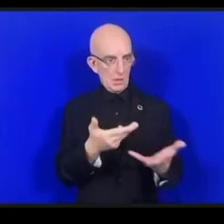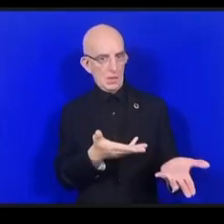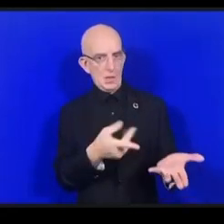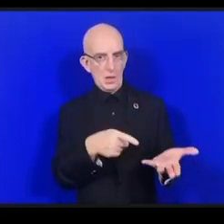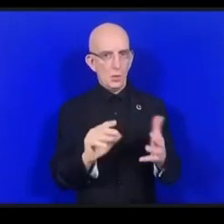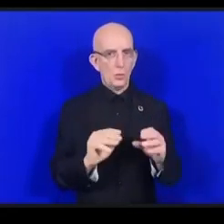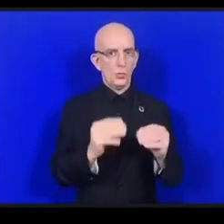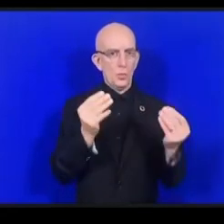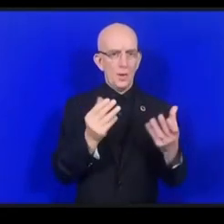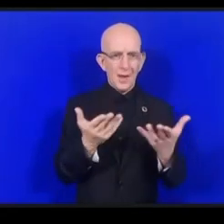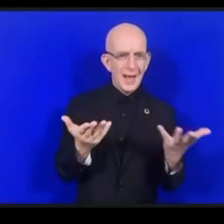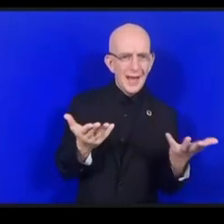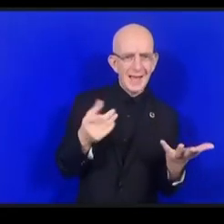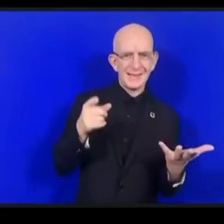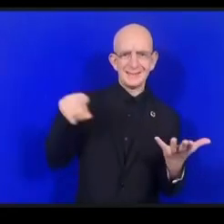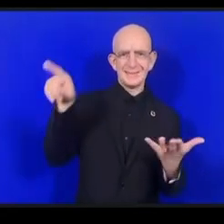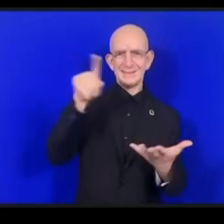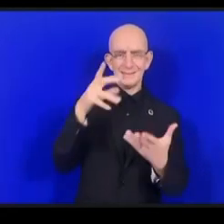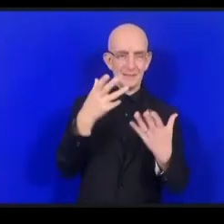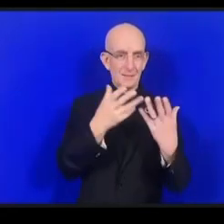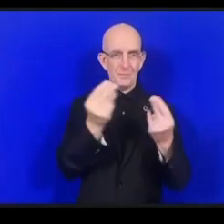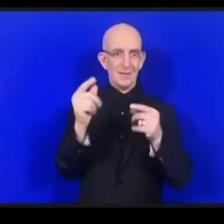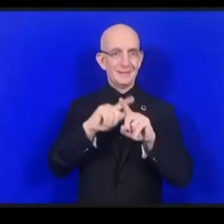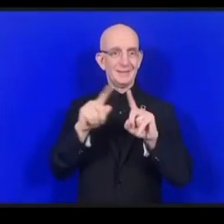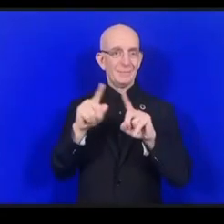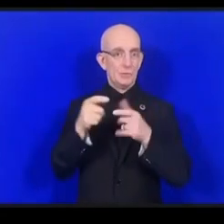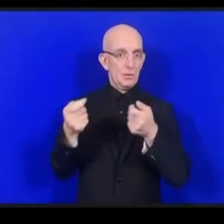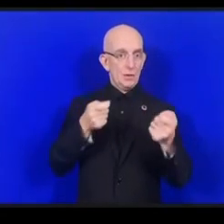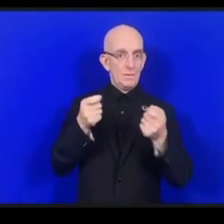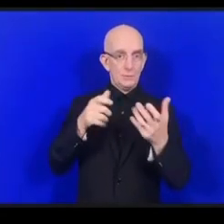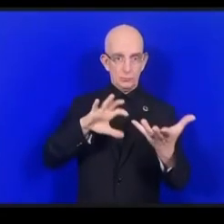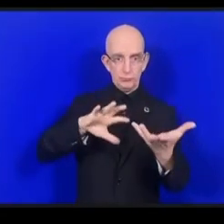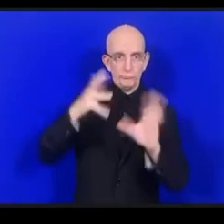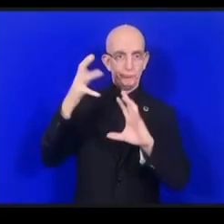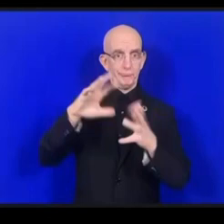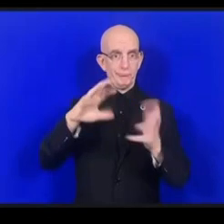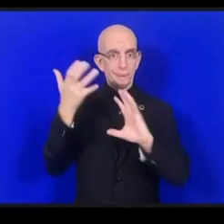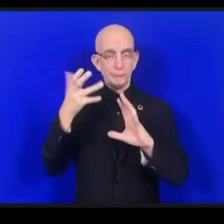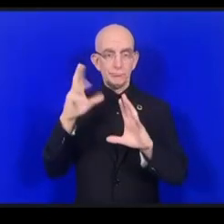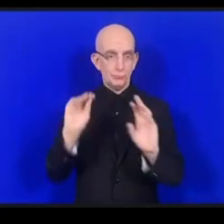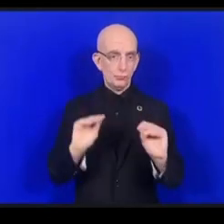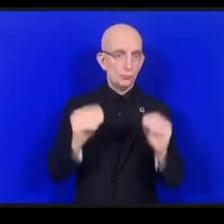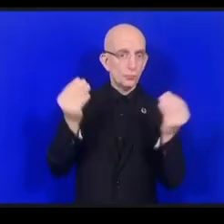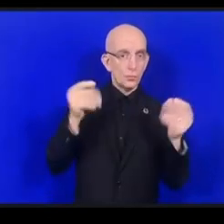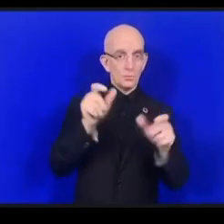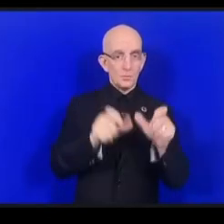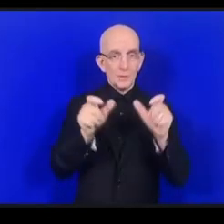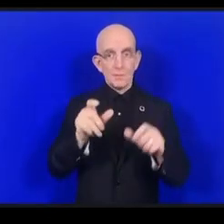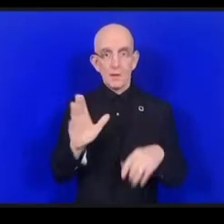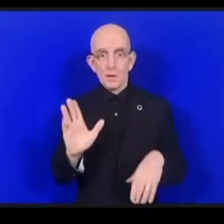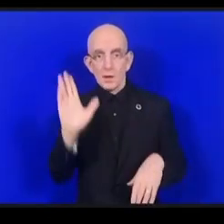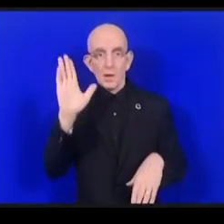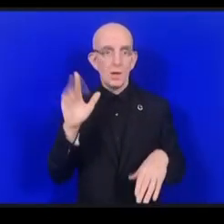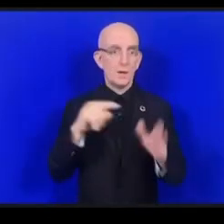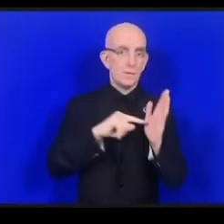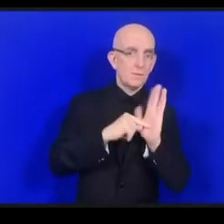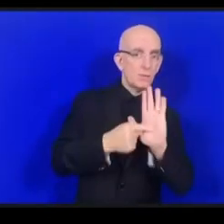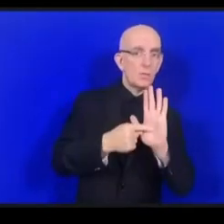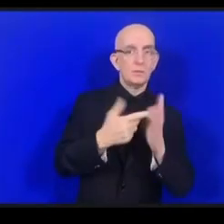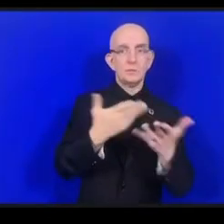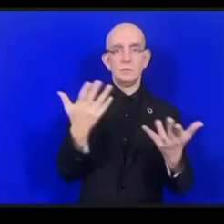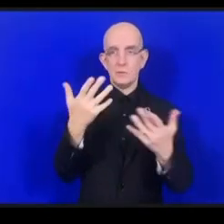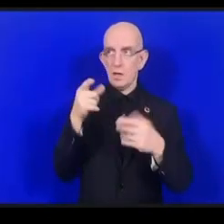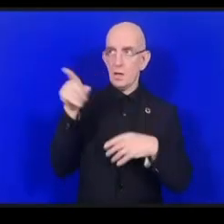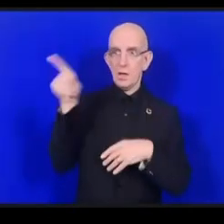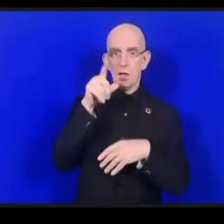هناك الكثير من الحكومات التي تدعم الشباب ولكن هناك أيضاً حكومات تقهر